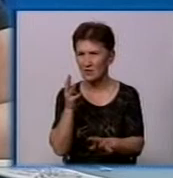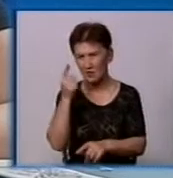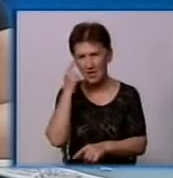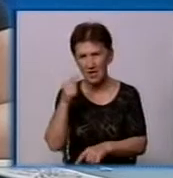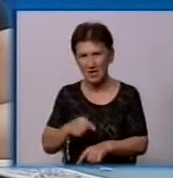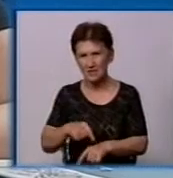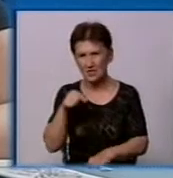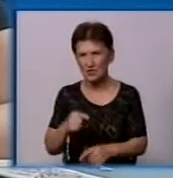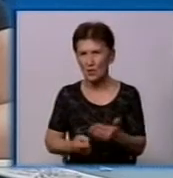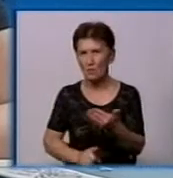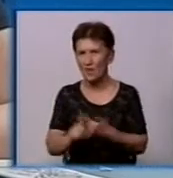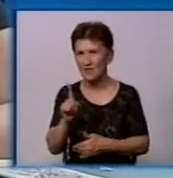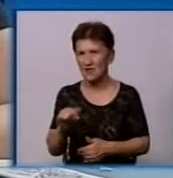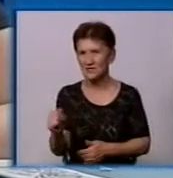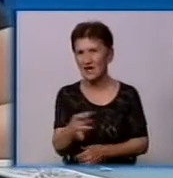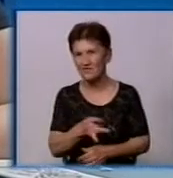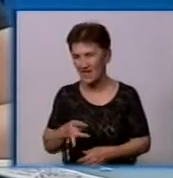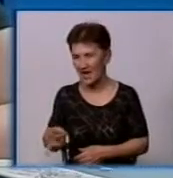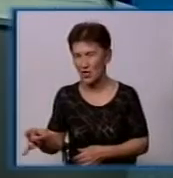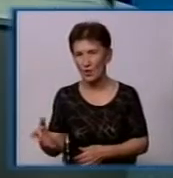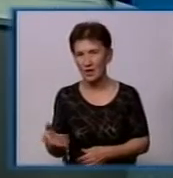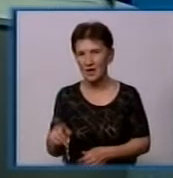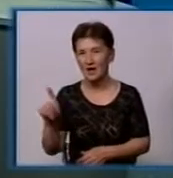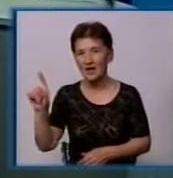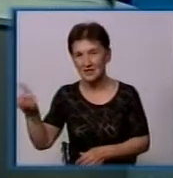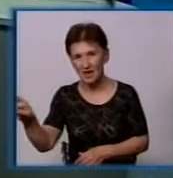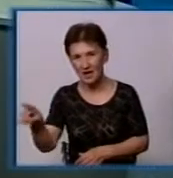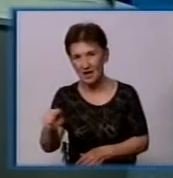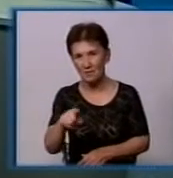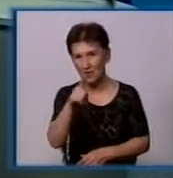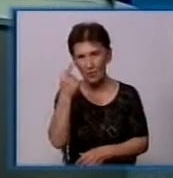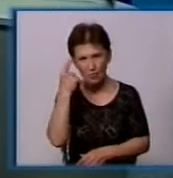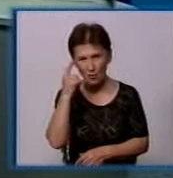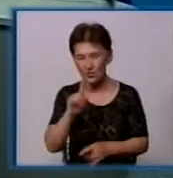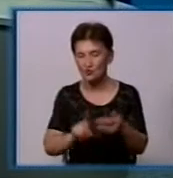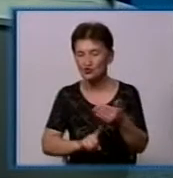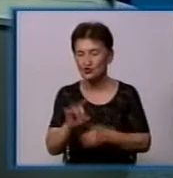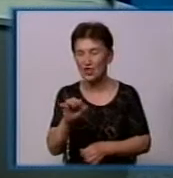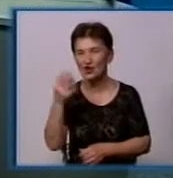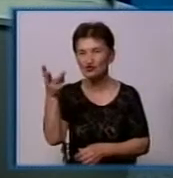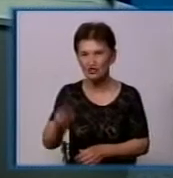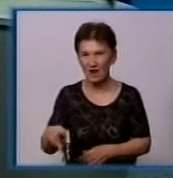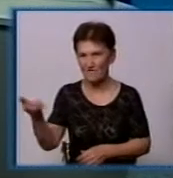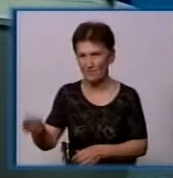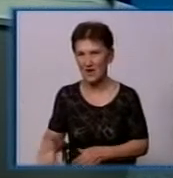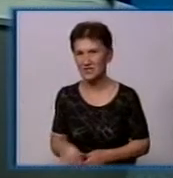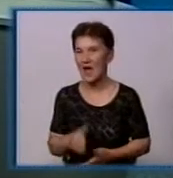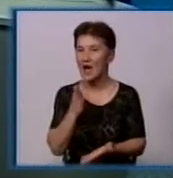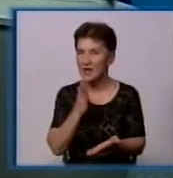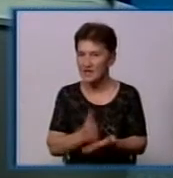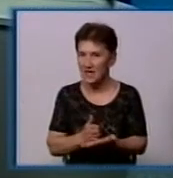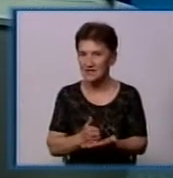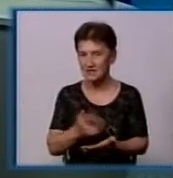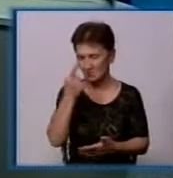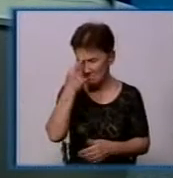районных, так как у нас есть сортировочная линейка. Там начали штрафовать. Памятаете, что мы начинали? штрафировать. Есть громадяны, известные